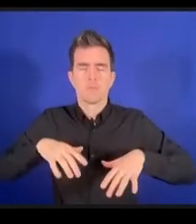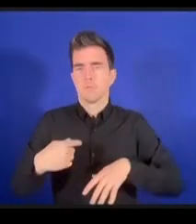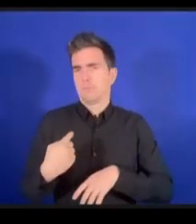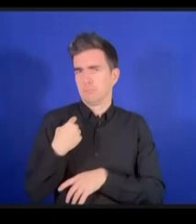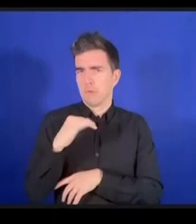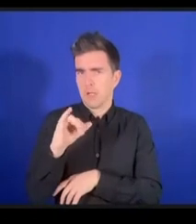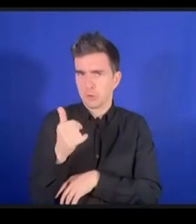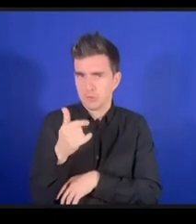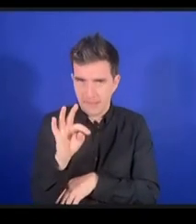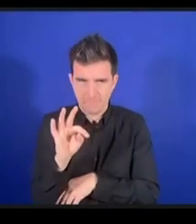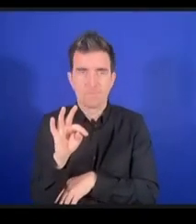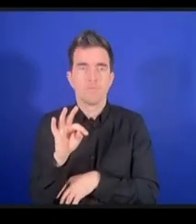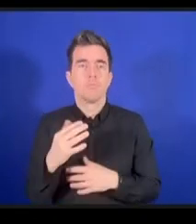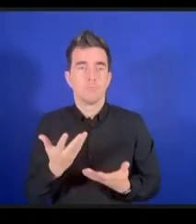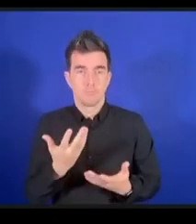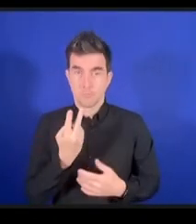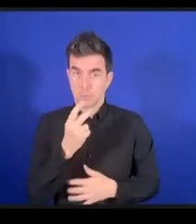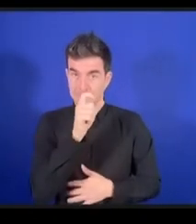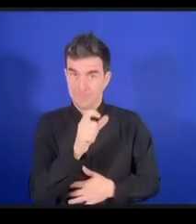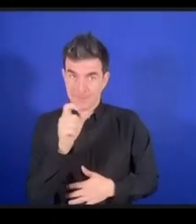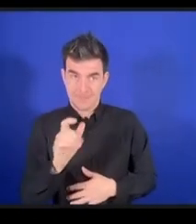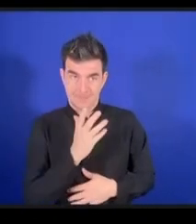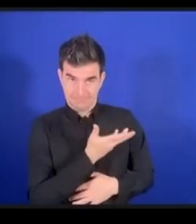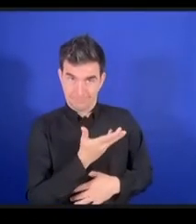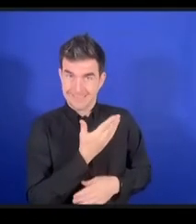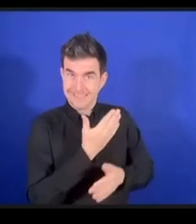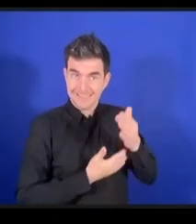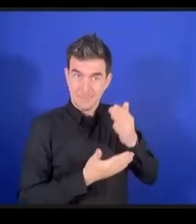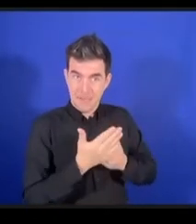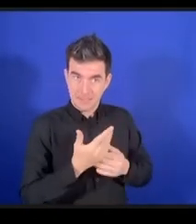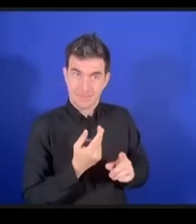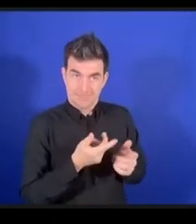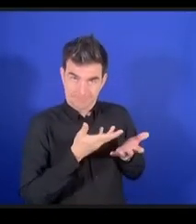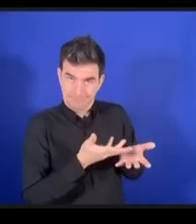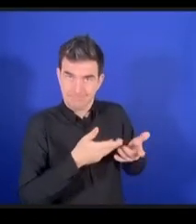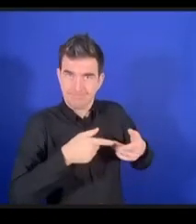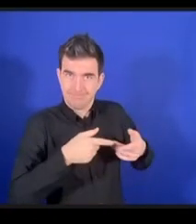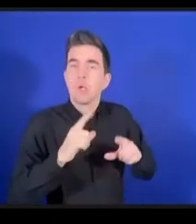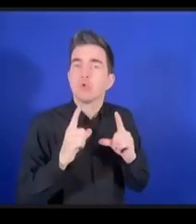japonaises, qui ont participé à nos différentes discussions.